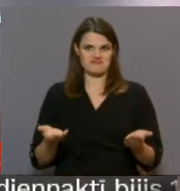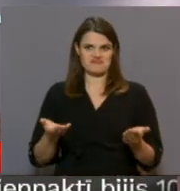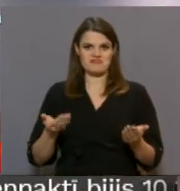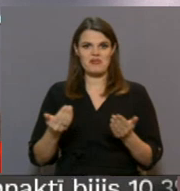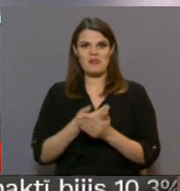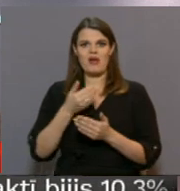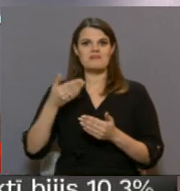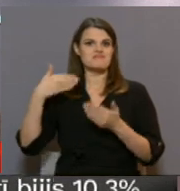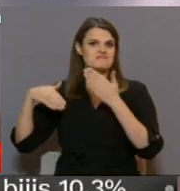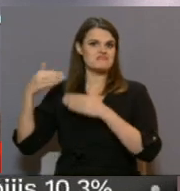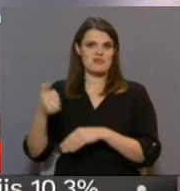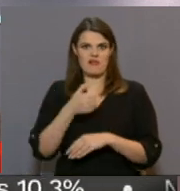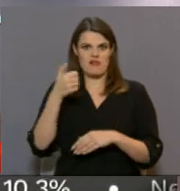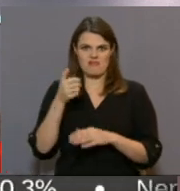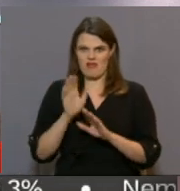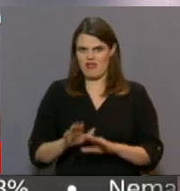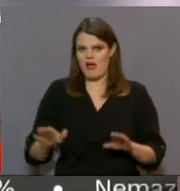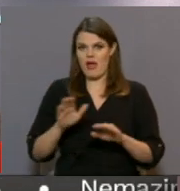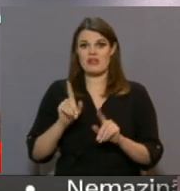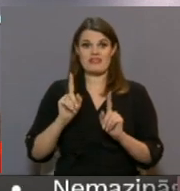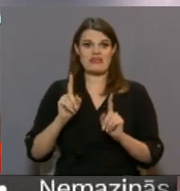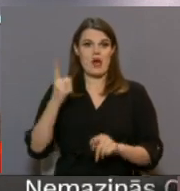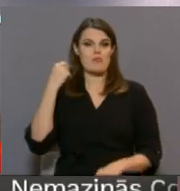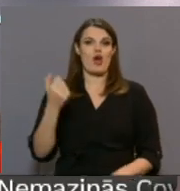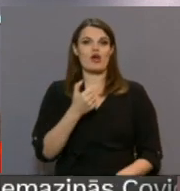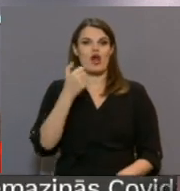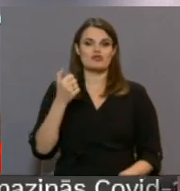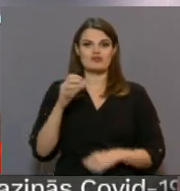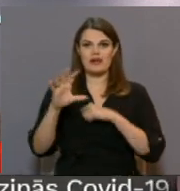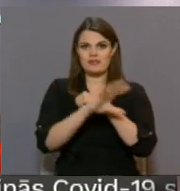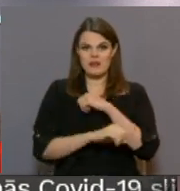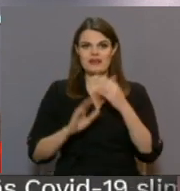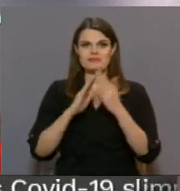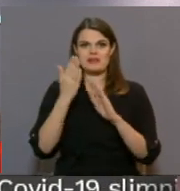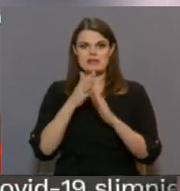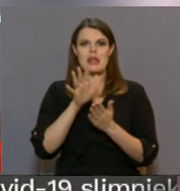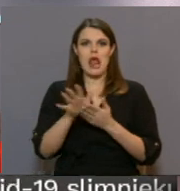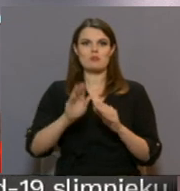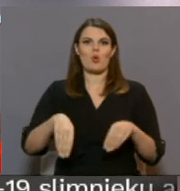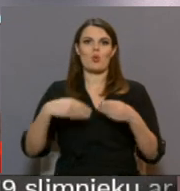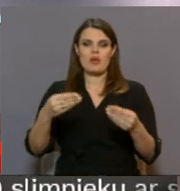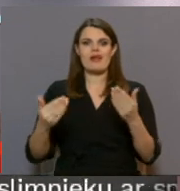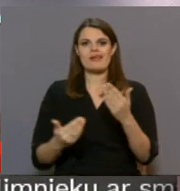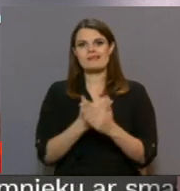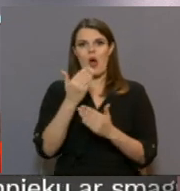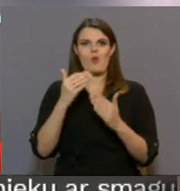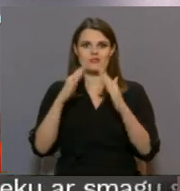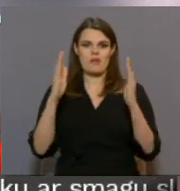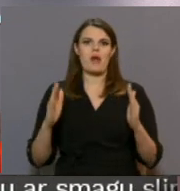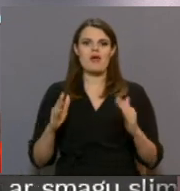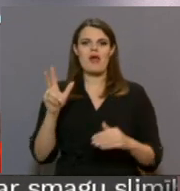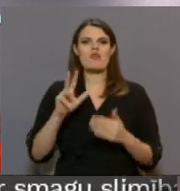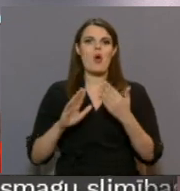kados bijuši ļoti lēni. Viena pērnāk gada nogalēja pilsētā eksploatācijā nodota jauna būve Daugavpils dizainu un mākslas